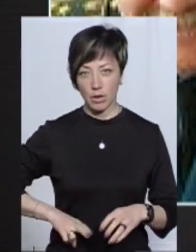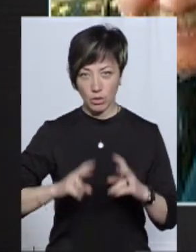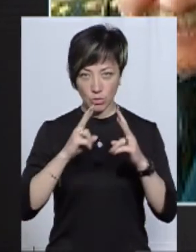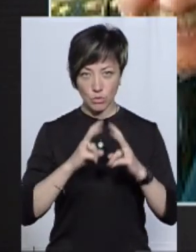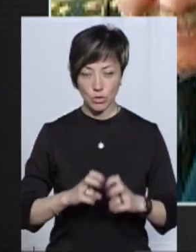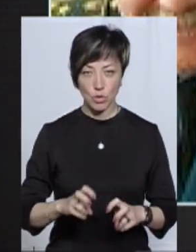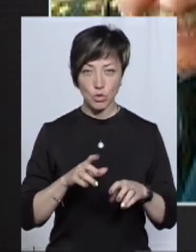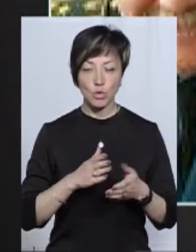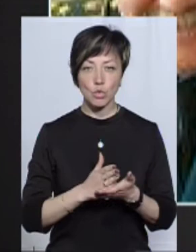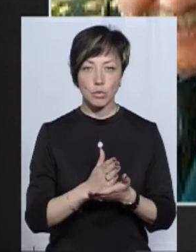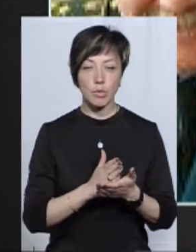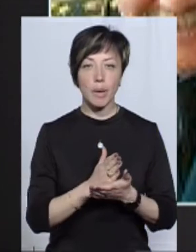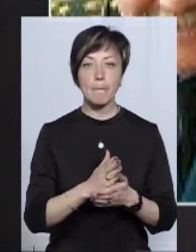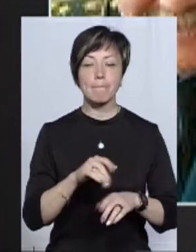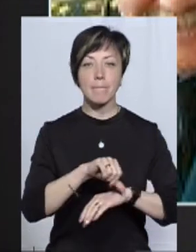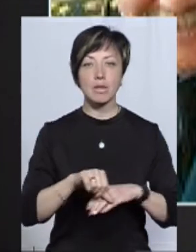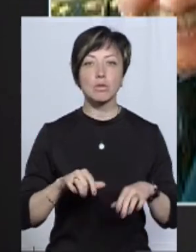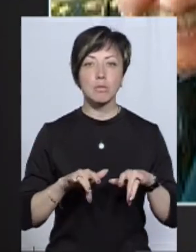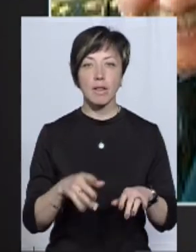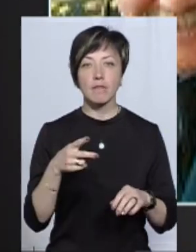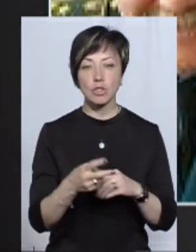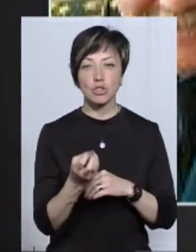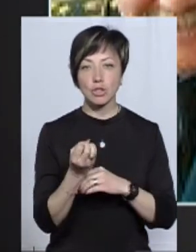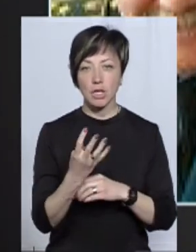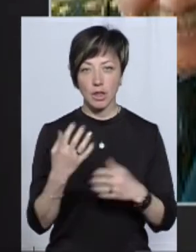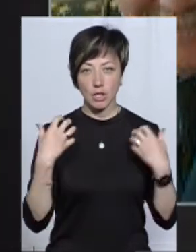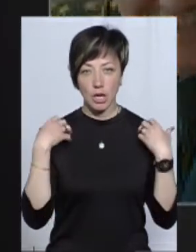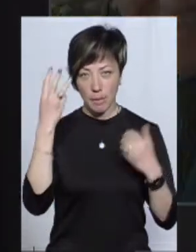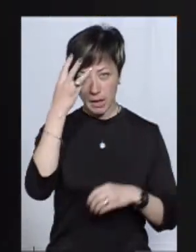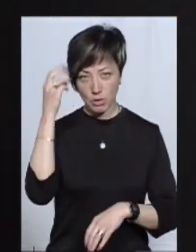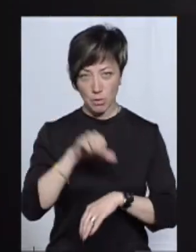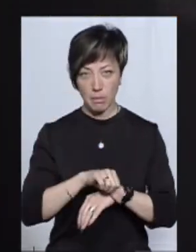митної справи. З 2014-го начальник Хмельницької митниці.